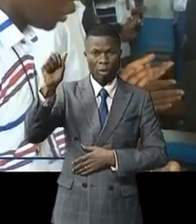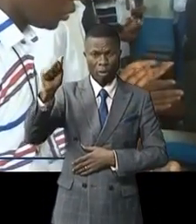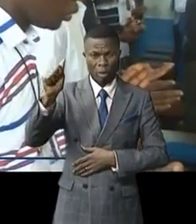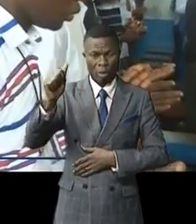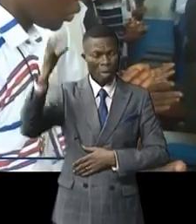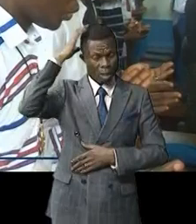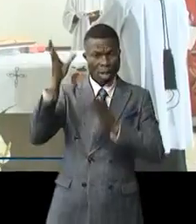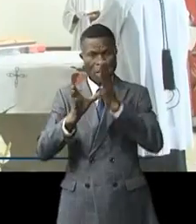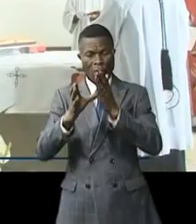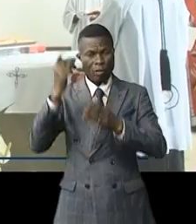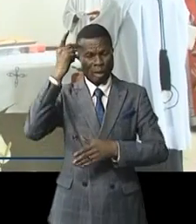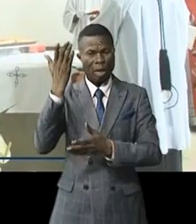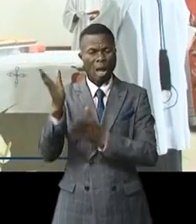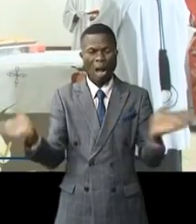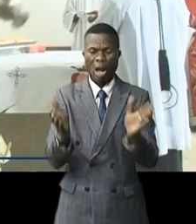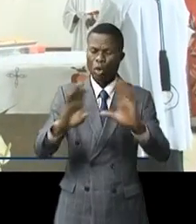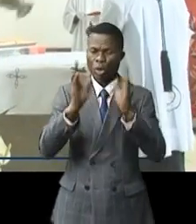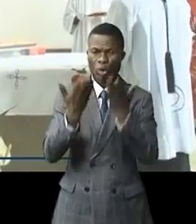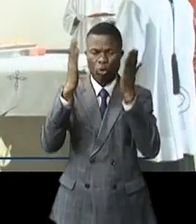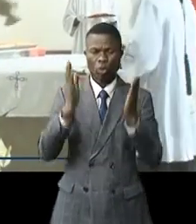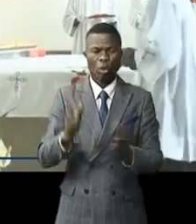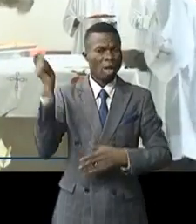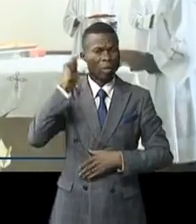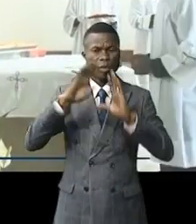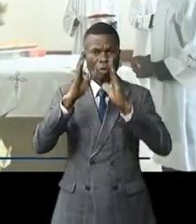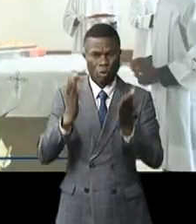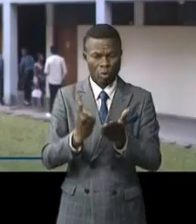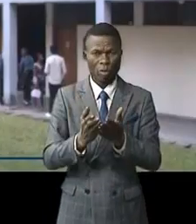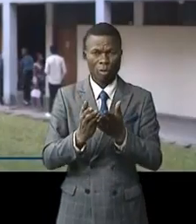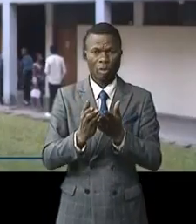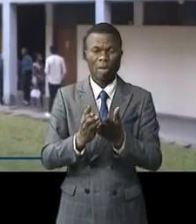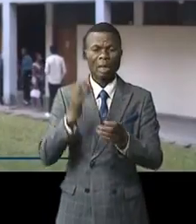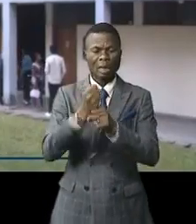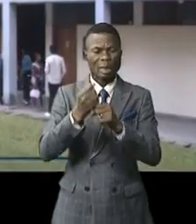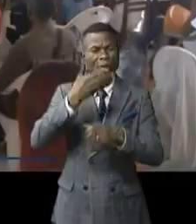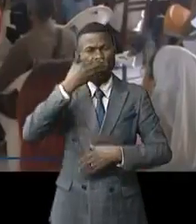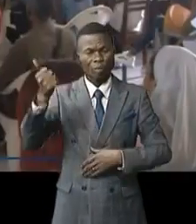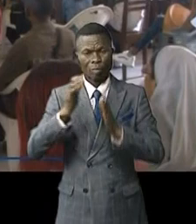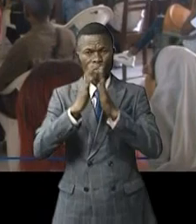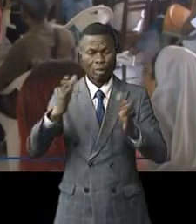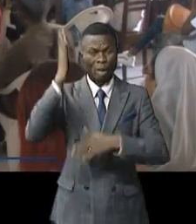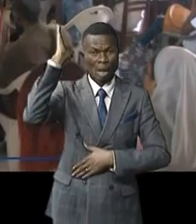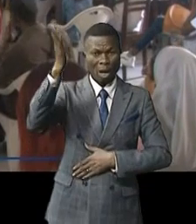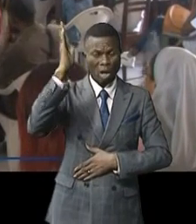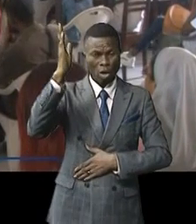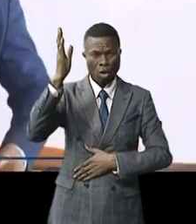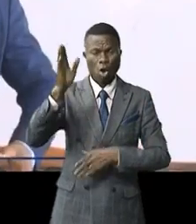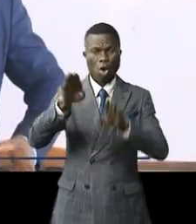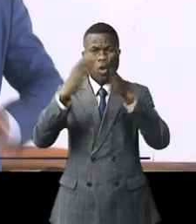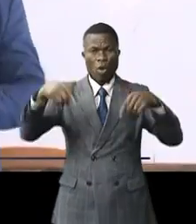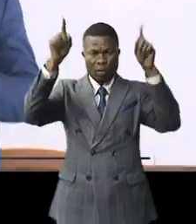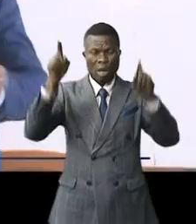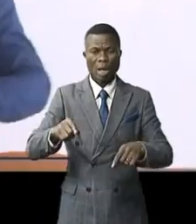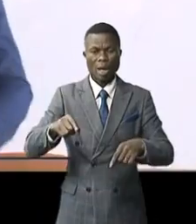de Kinshasa, à exhorter les étudiants et le corps professoral à l'excellence. Après la messe, la conférence inaugurale de l'année